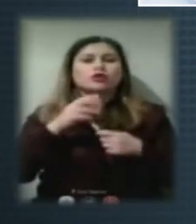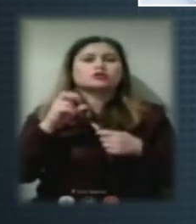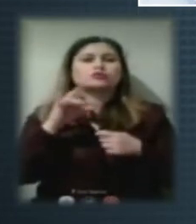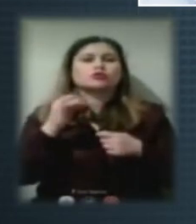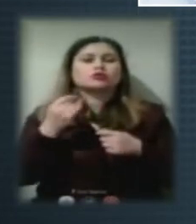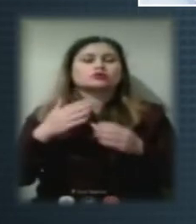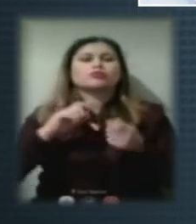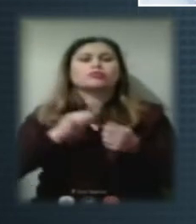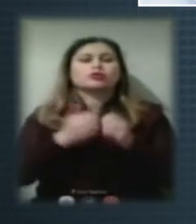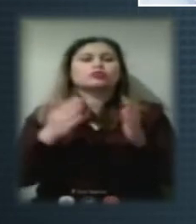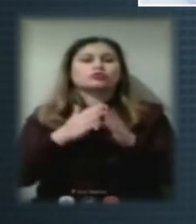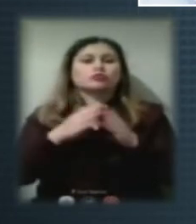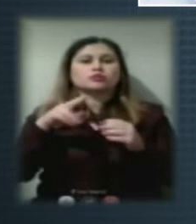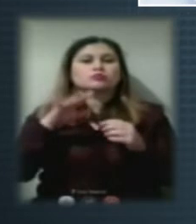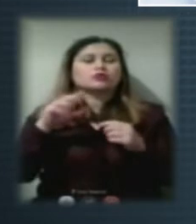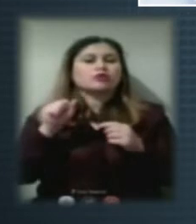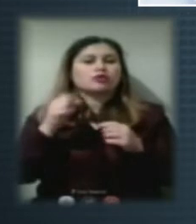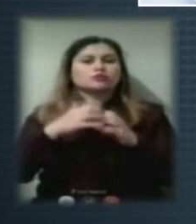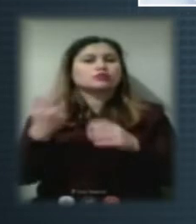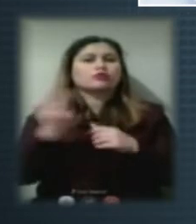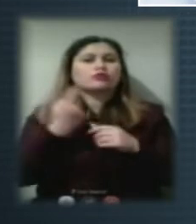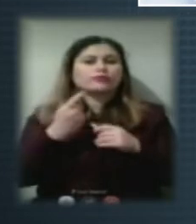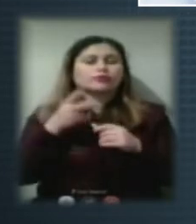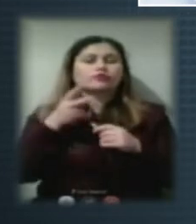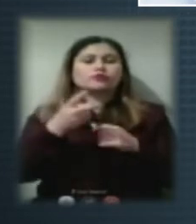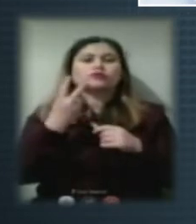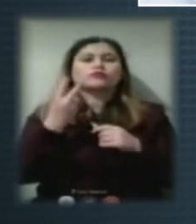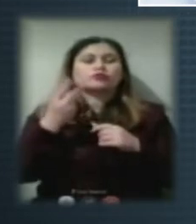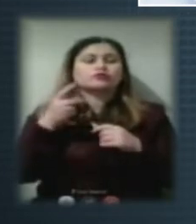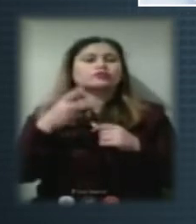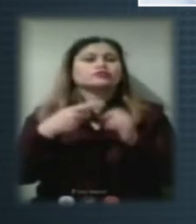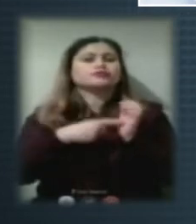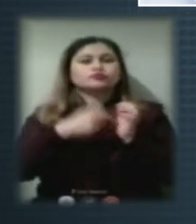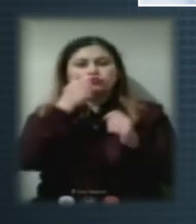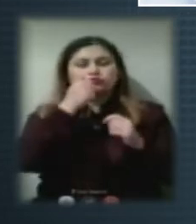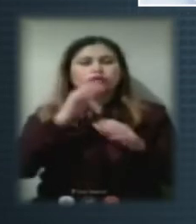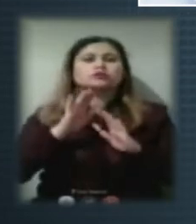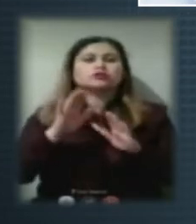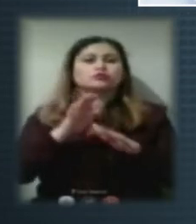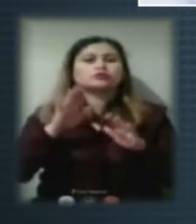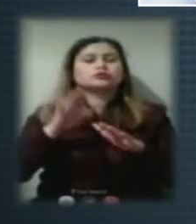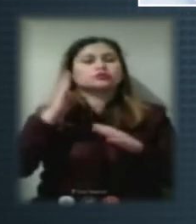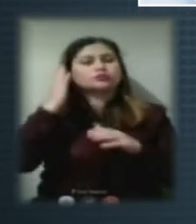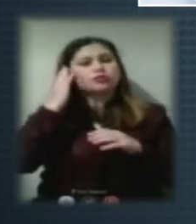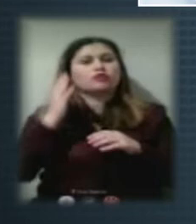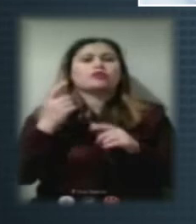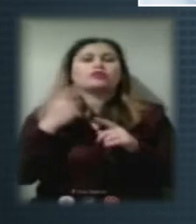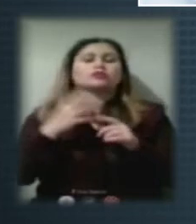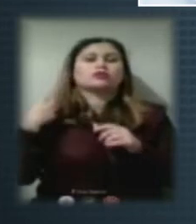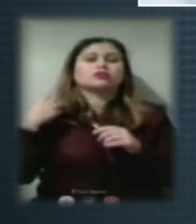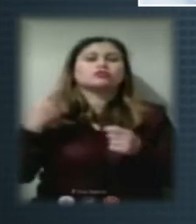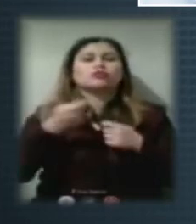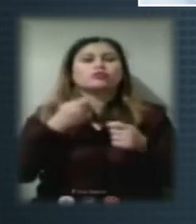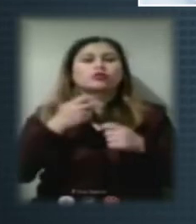ДПА Херсонської області. У 2002-2006 роках – заступник міського голови. Начальник управління комунальної